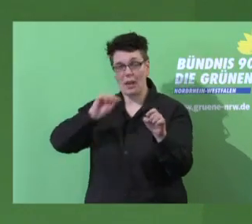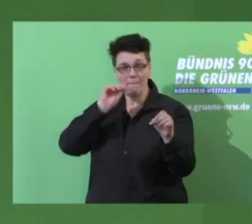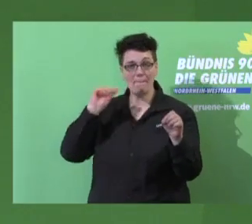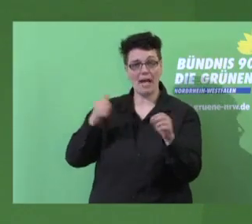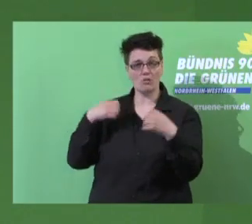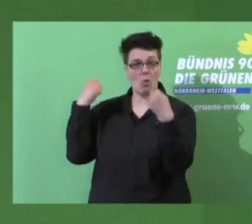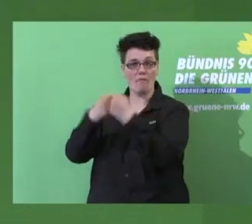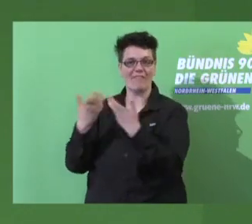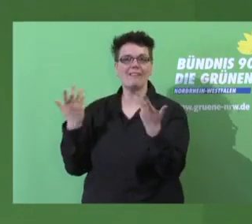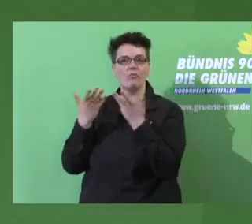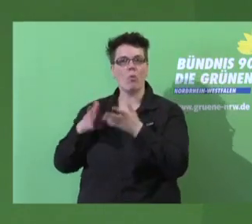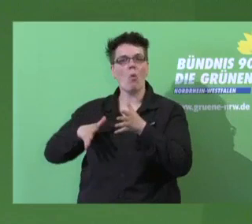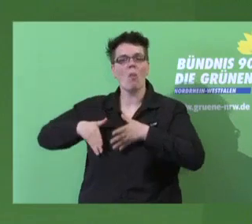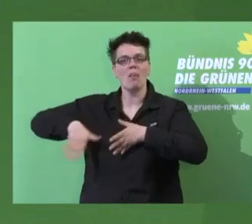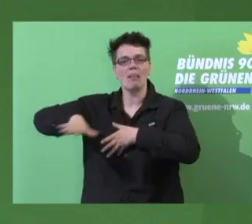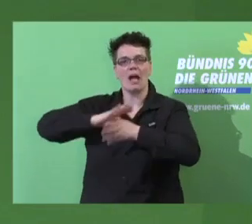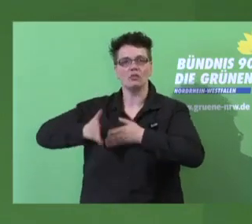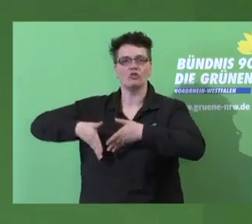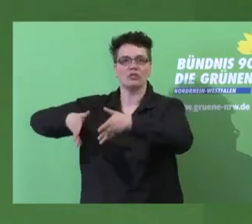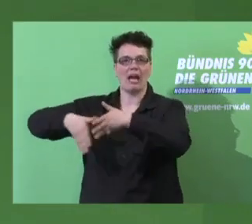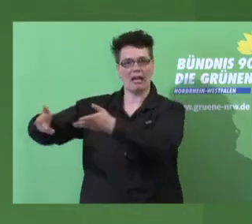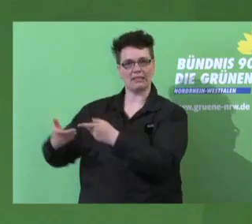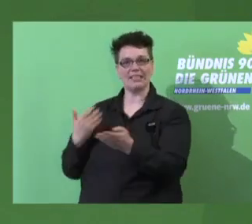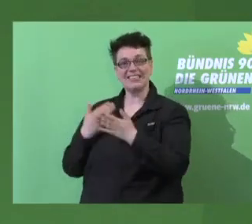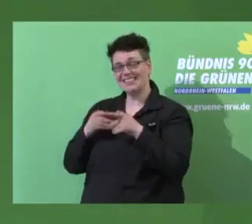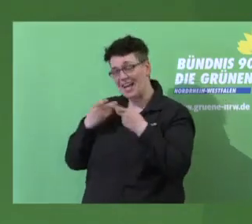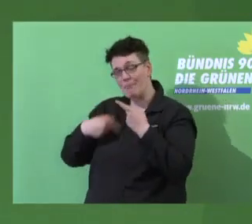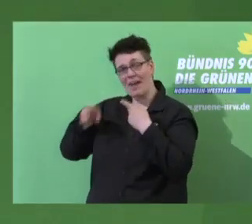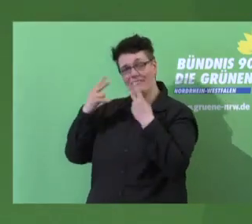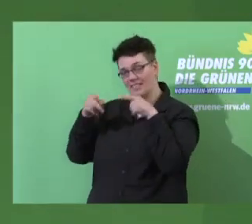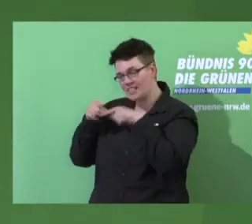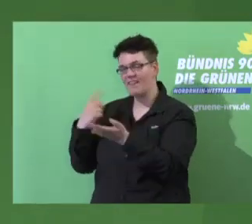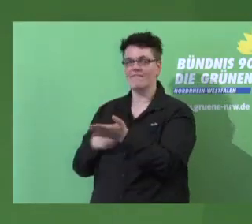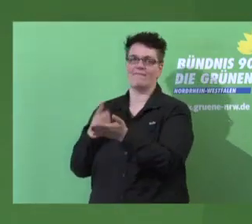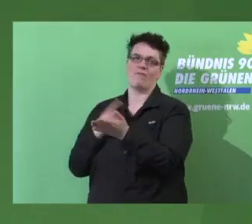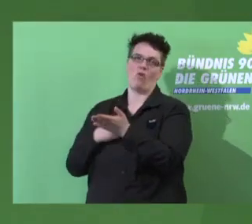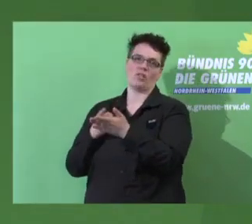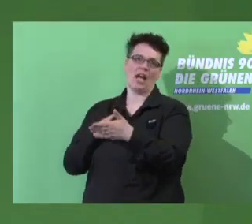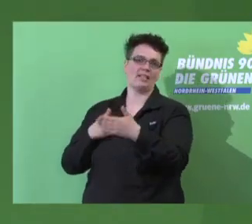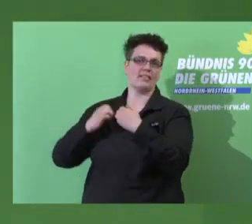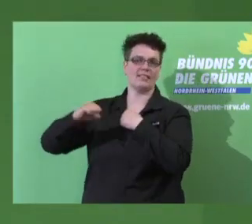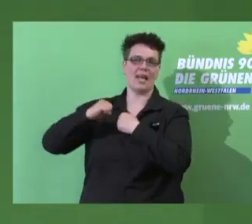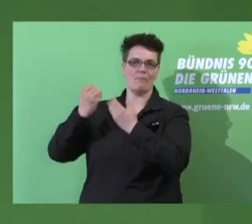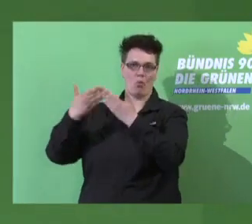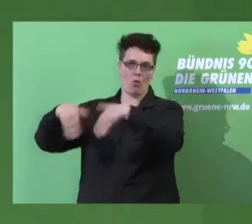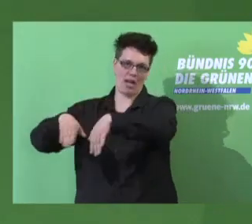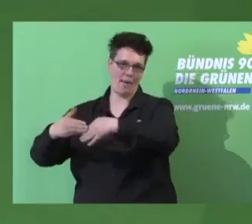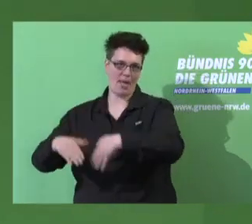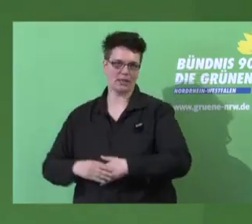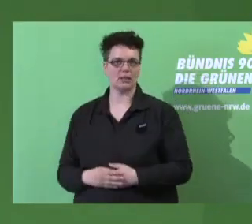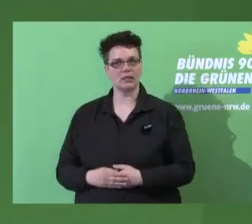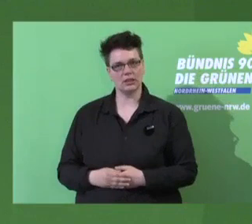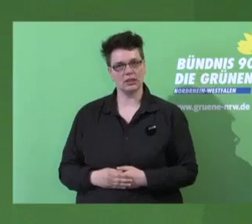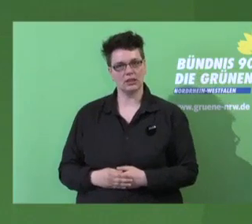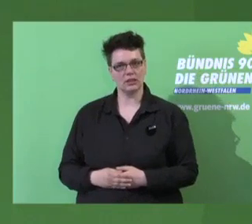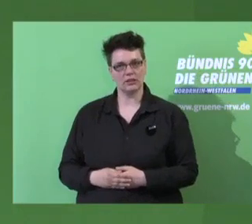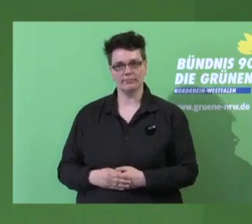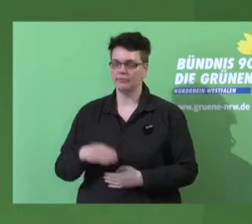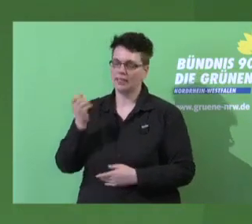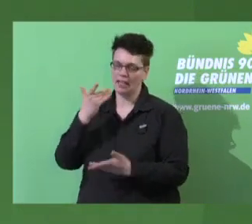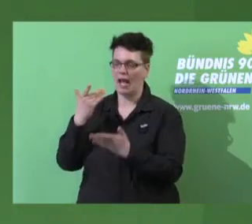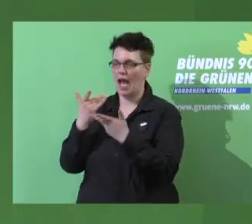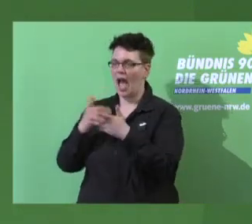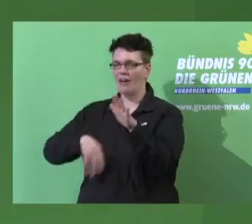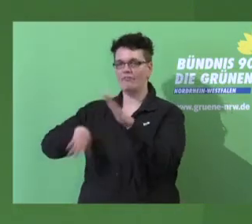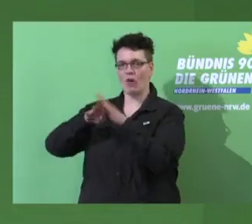Fordert deshalb auch ein schärferes Tempolimit auf Landstraßen. Ausnahmen sind natürlich wie nach oben, wie nach unten möglich. Und auch das braucht